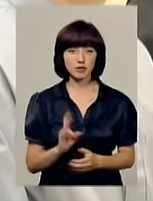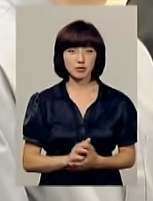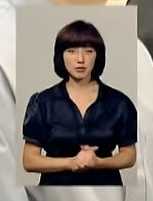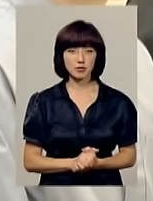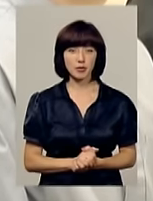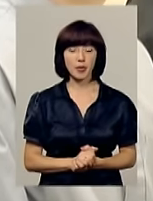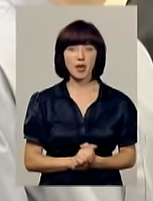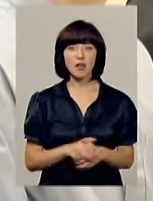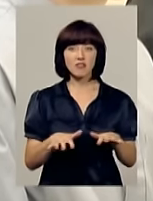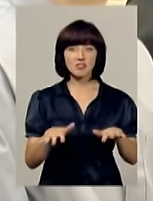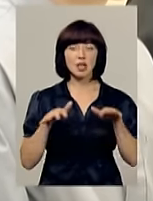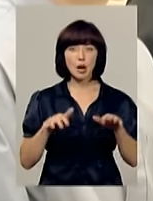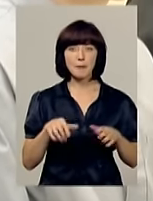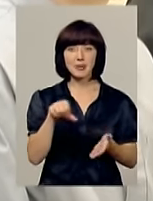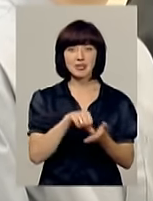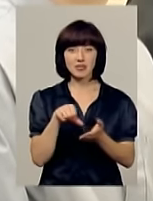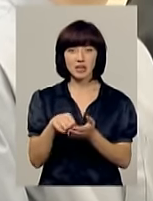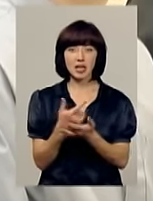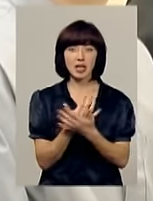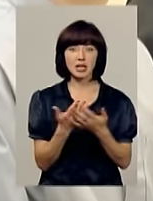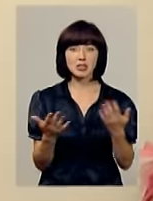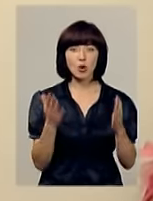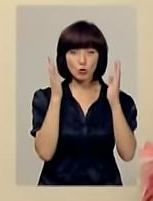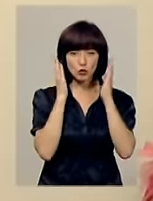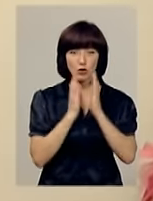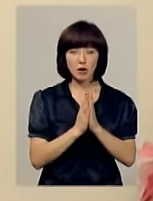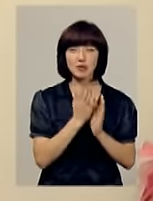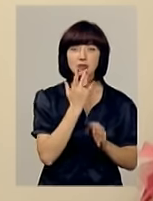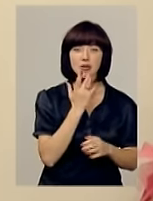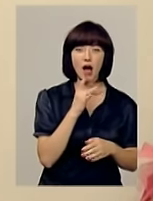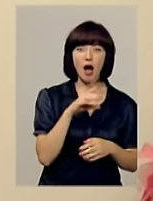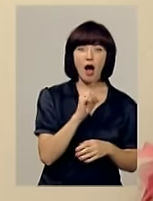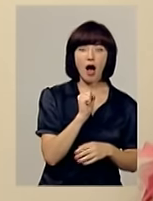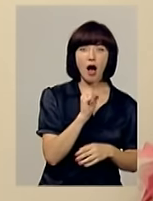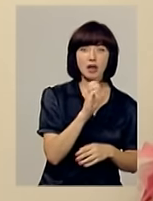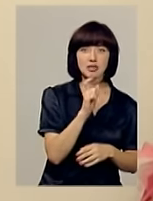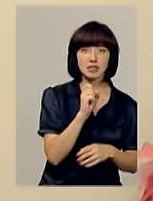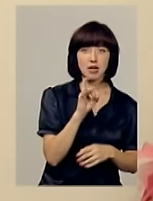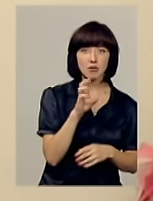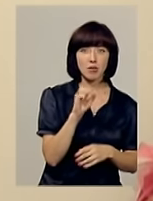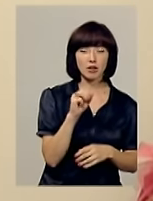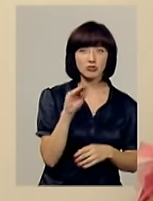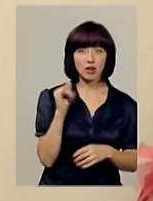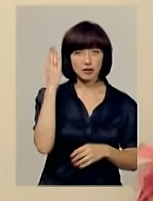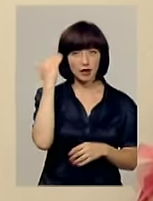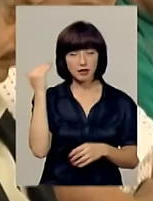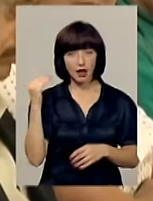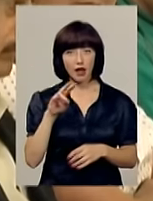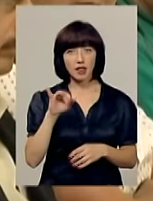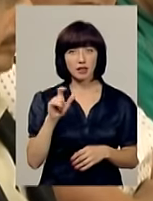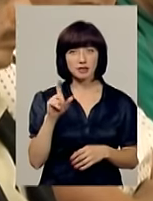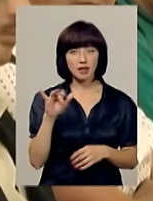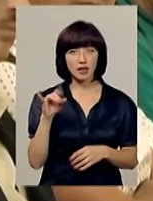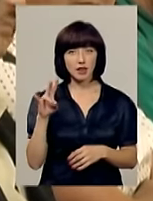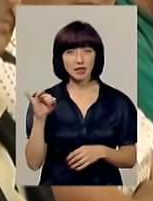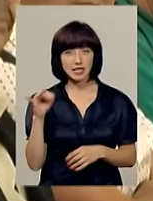У залі представники різних мусульманських національностей – азербайджанці, дагестанці, татари, лизгини, сірійці,